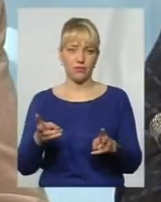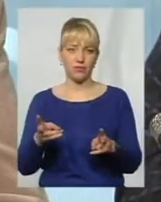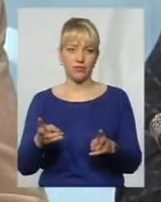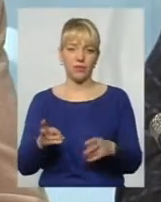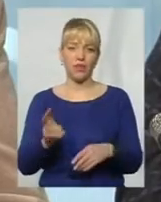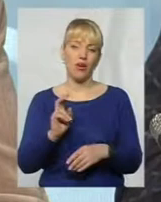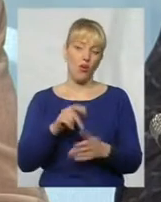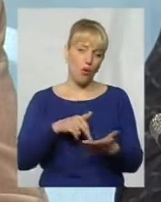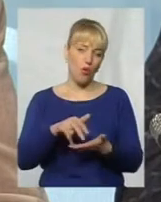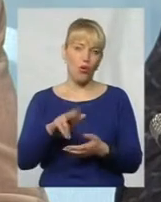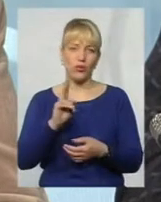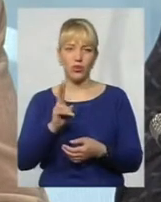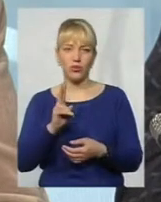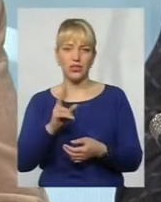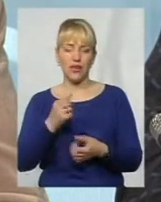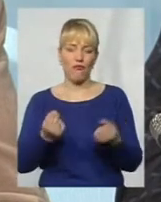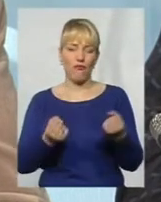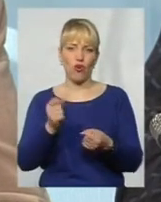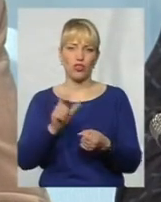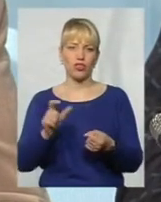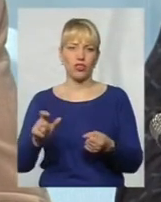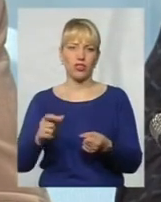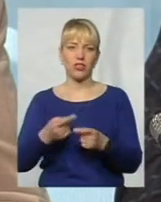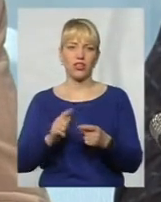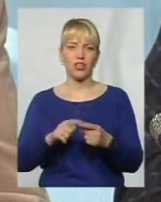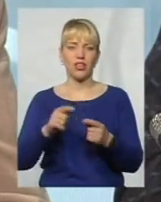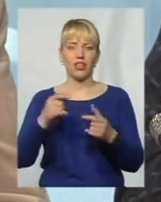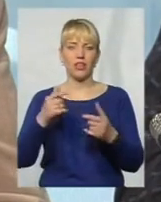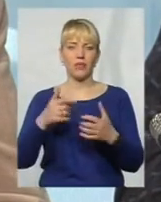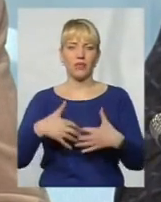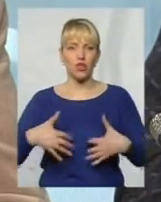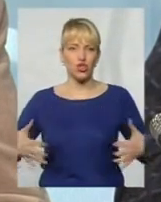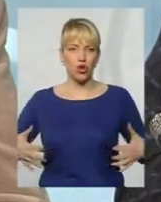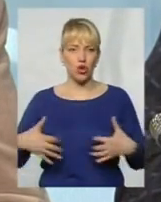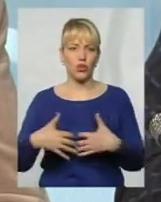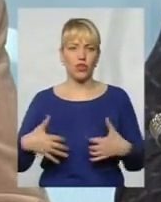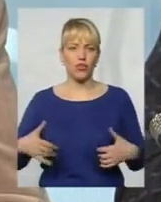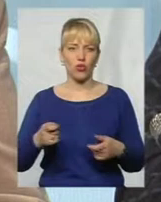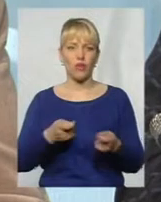Ходять там, самі ці будії, ловили тут, скотину, возили на